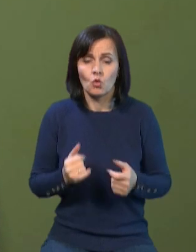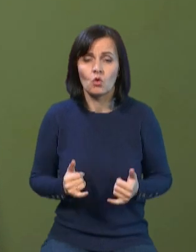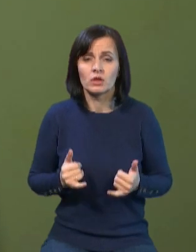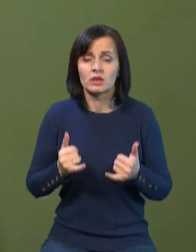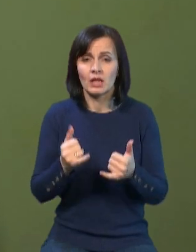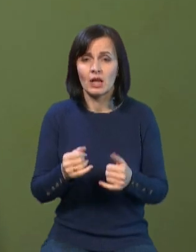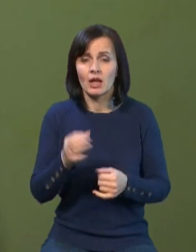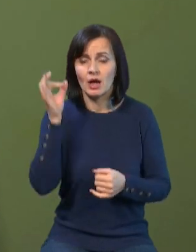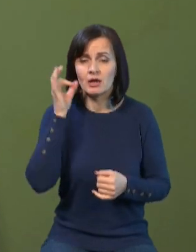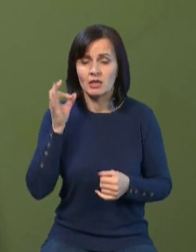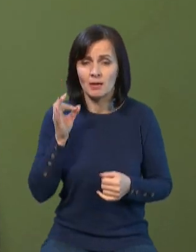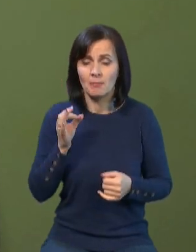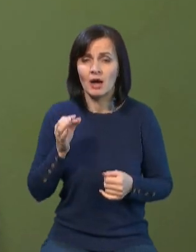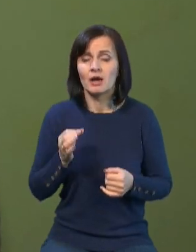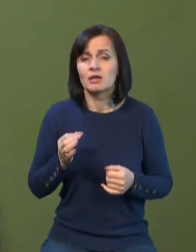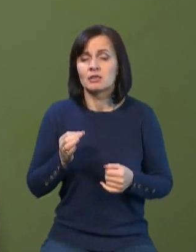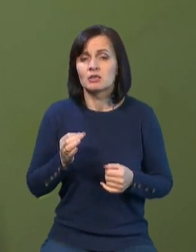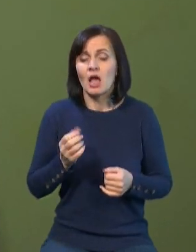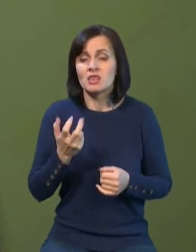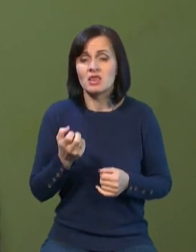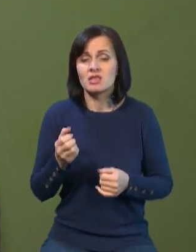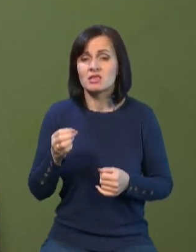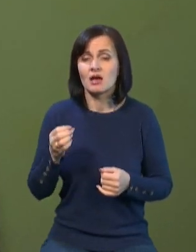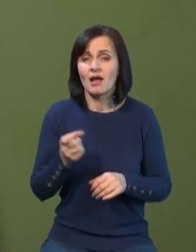300 танків – це більше, ніж є у Бундесфера у строю.